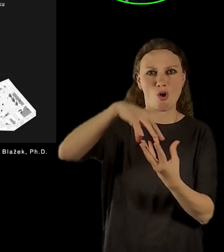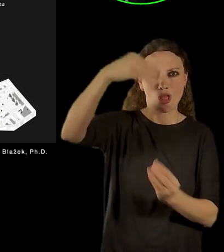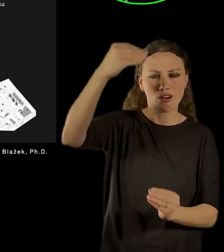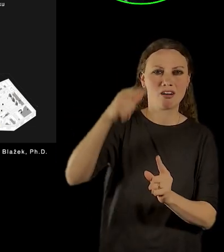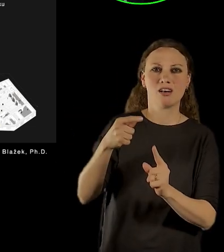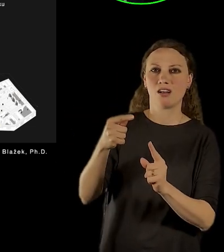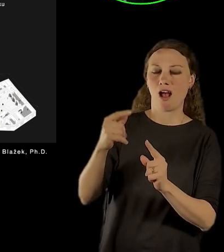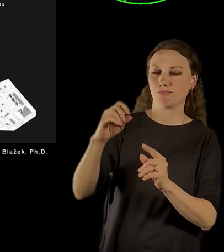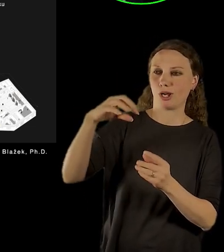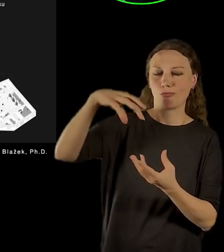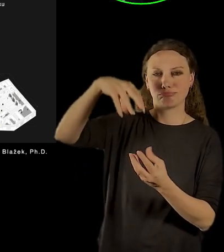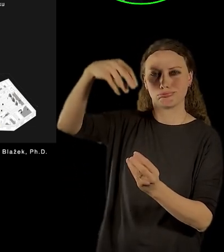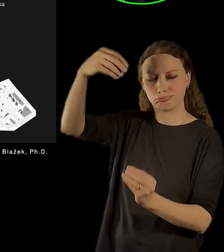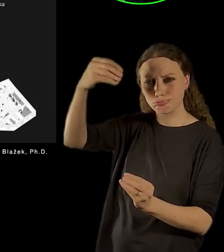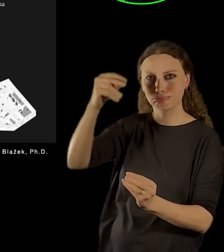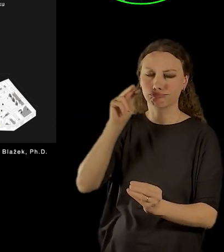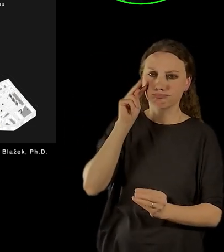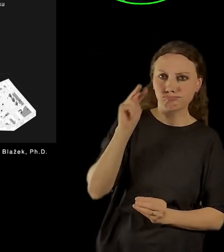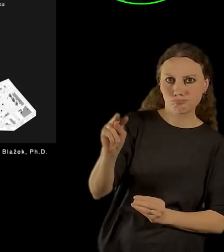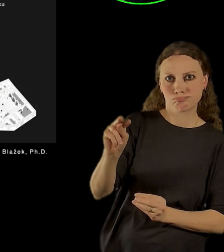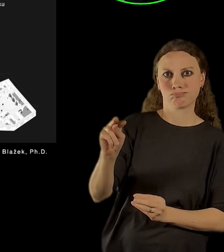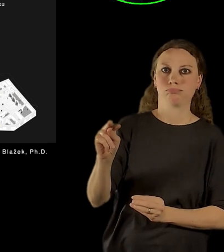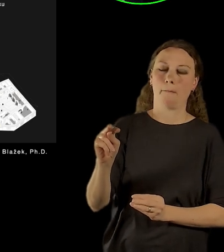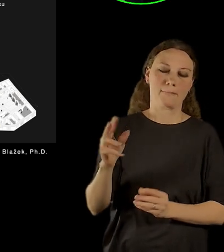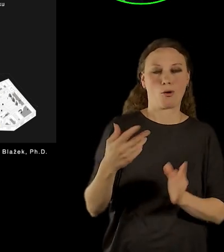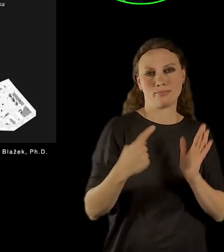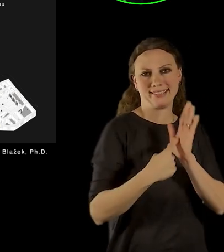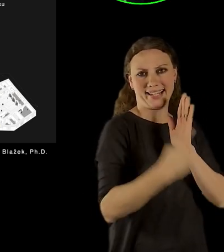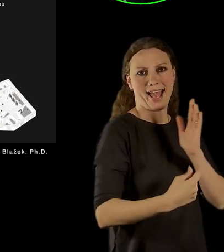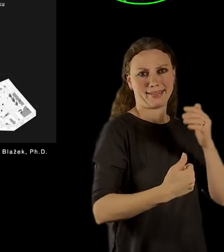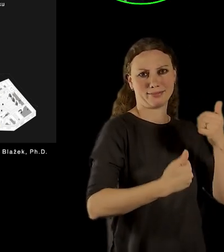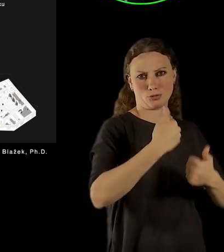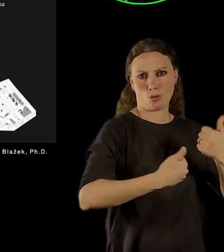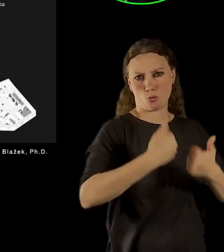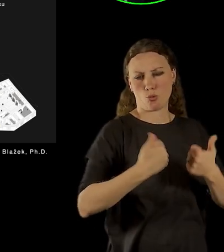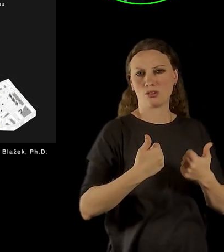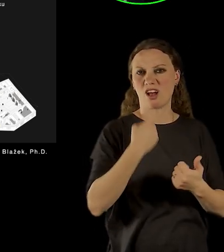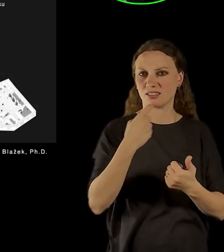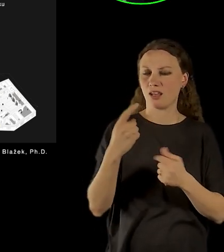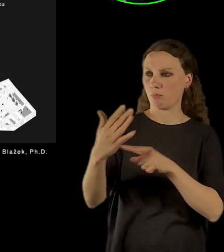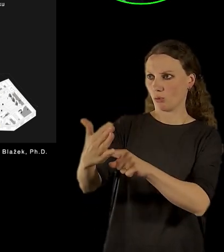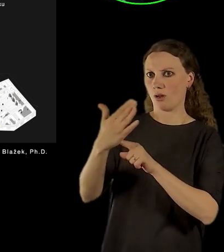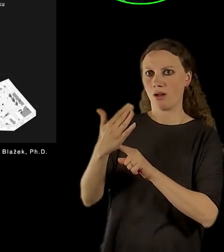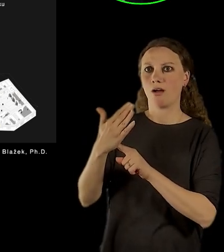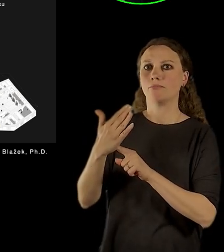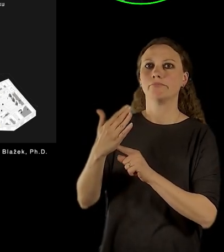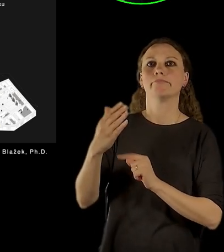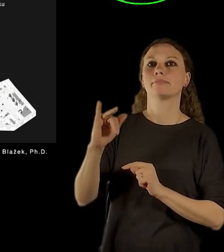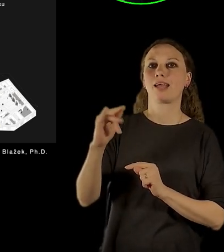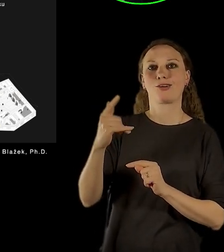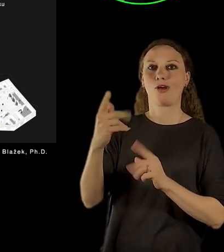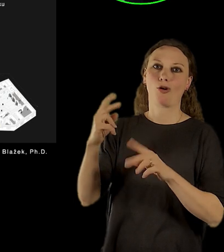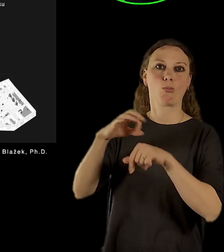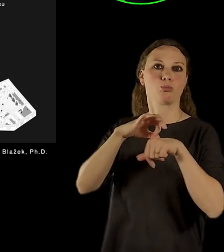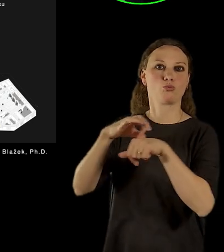nebo rádi bychom, aby to bylo v tom zadání, měl by provázet vlastně těmi dějinami tady toho místa,